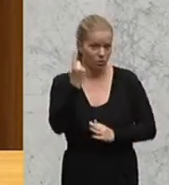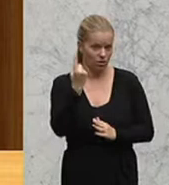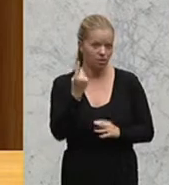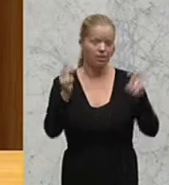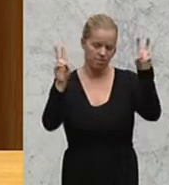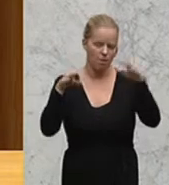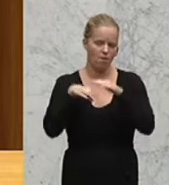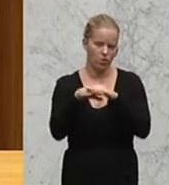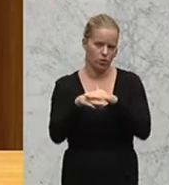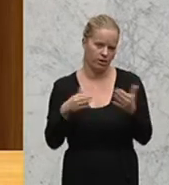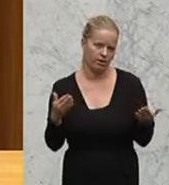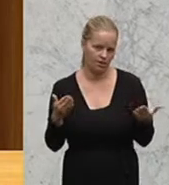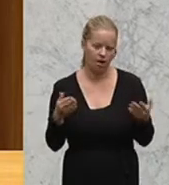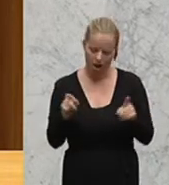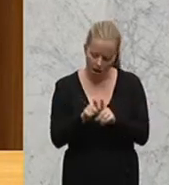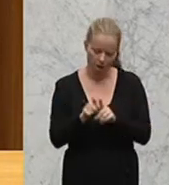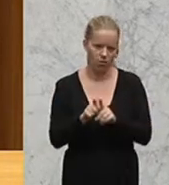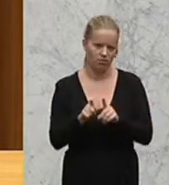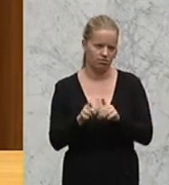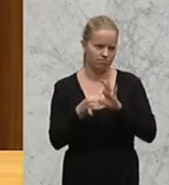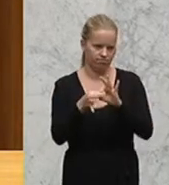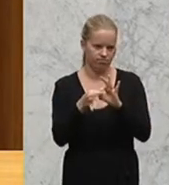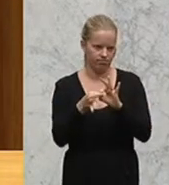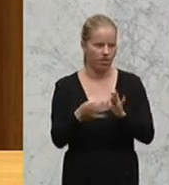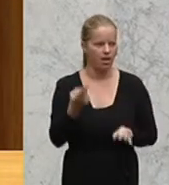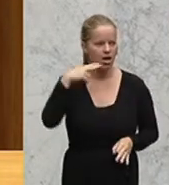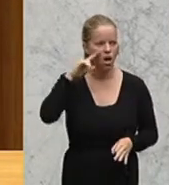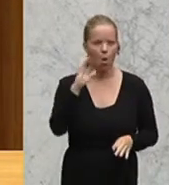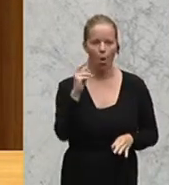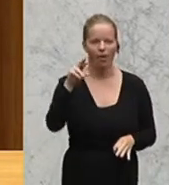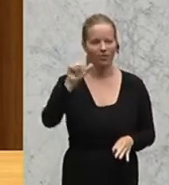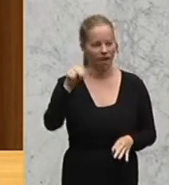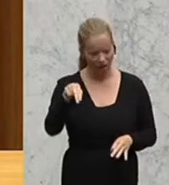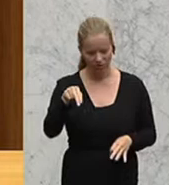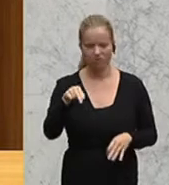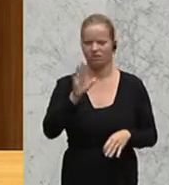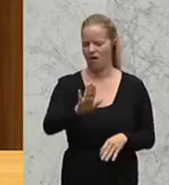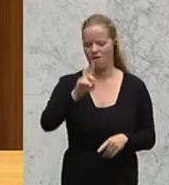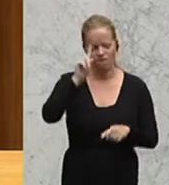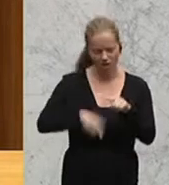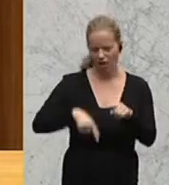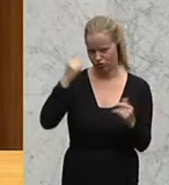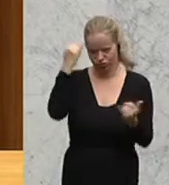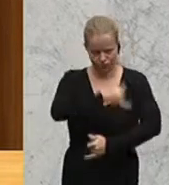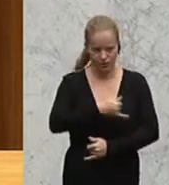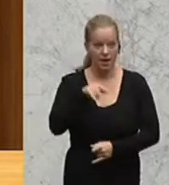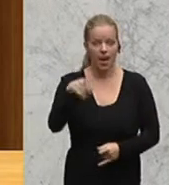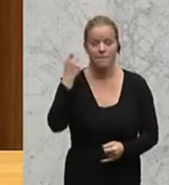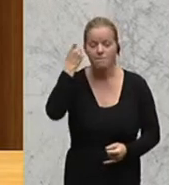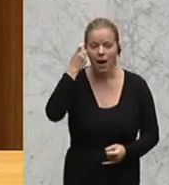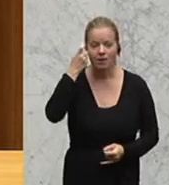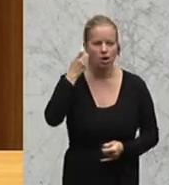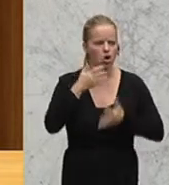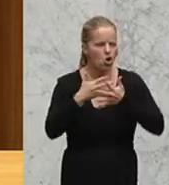Fall. Insofern ist Herr Orban absolut auf dem Holzweg. Wenn er meint, die große Flüchtlingskrise